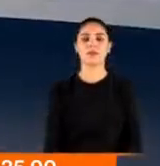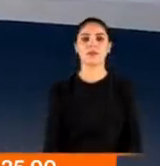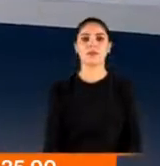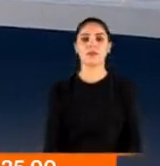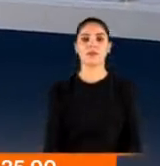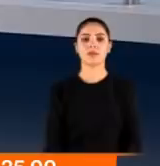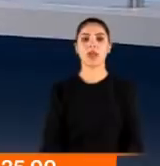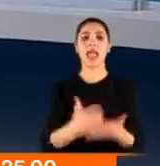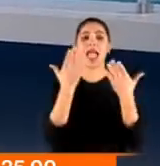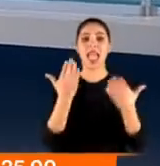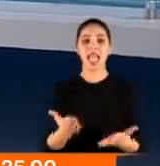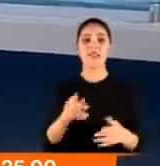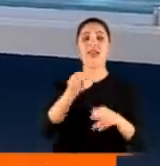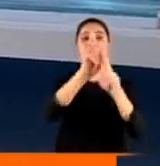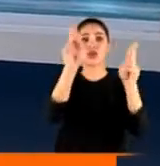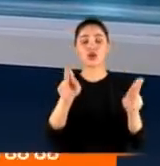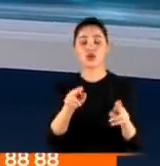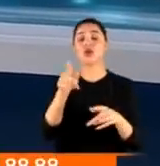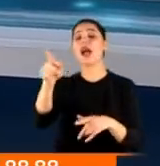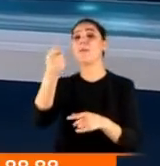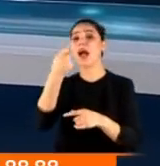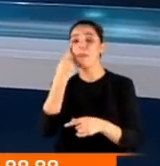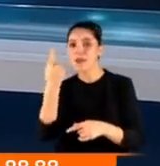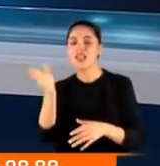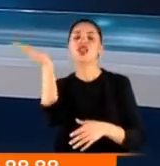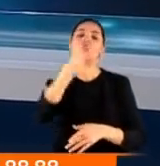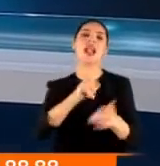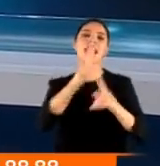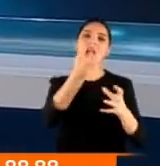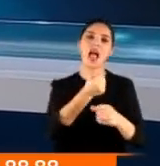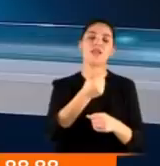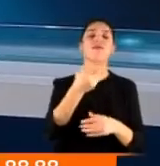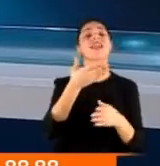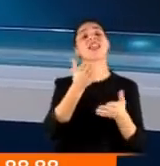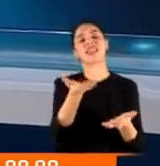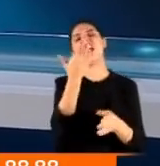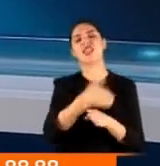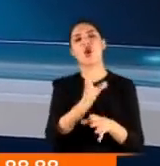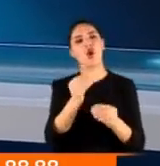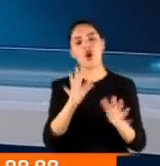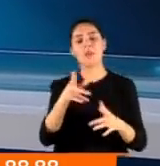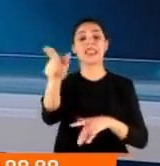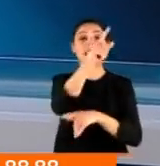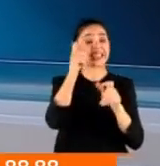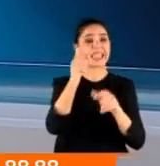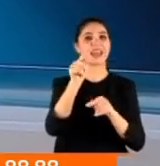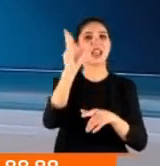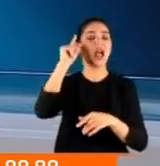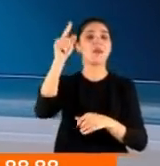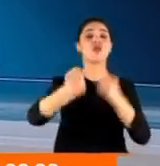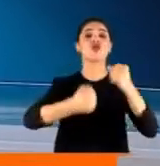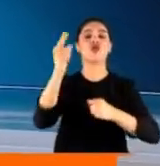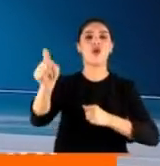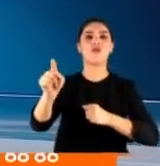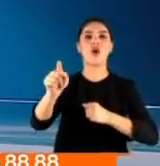Evet bir mağaza fiyatına bakmak sonra internetten almak belki daha da mantıklı olabilir. Lütfen dikkat. Amerikalı bir